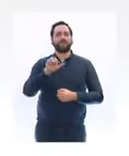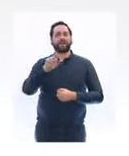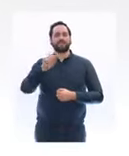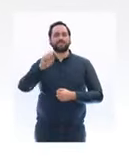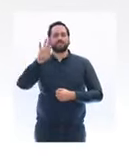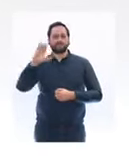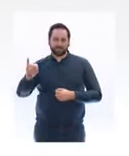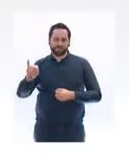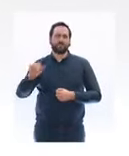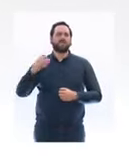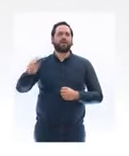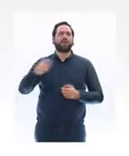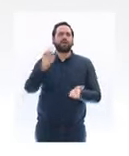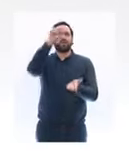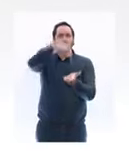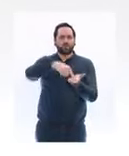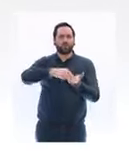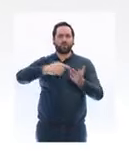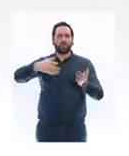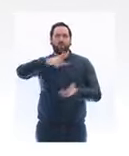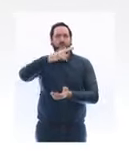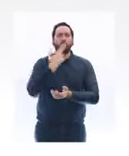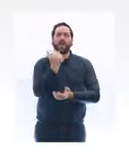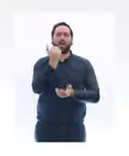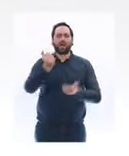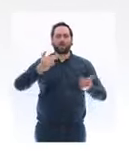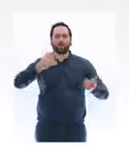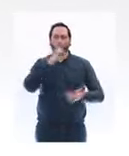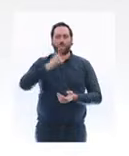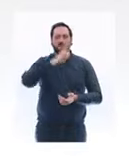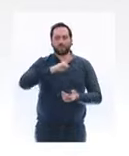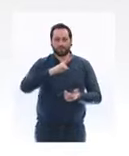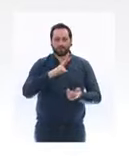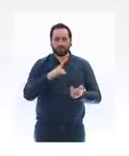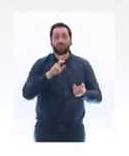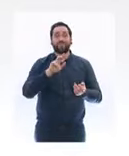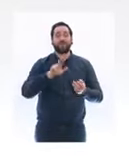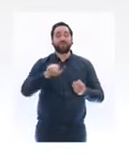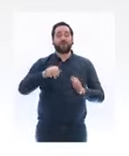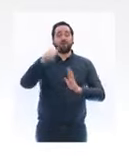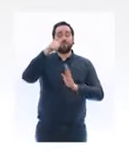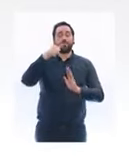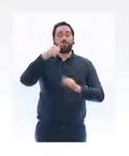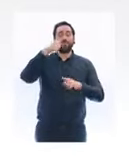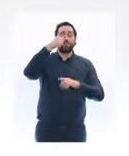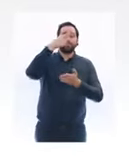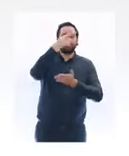'Opéra Comique, sera programmé à la télévision. Ce spectacle va donc trouver son public différemment.